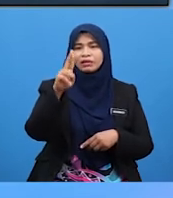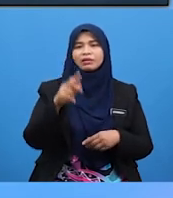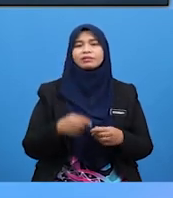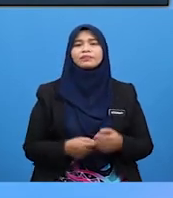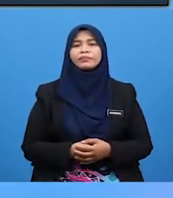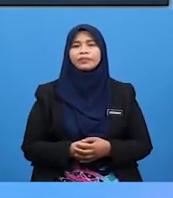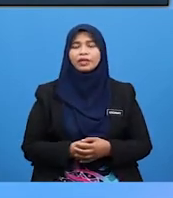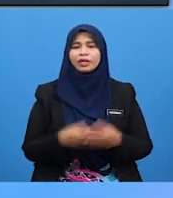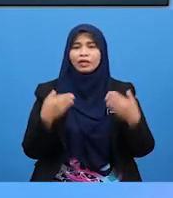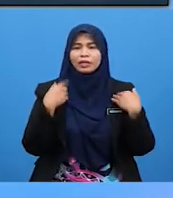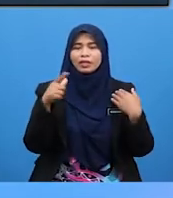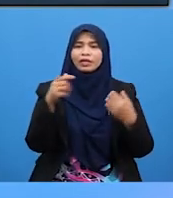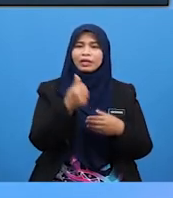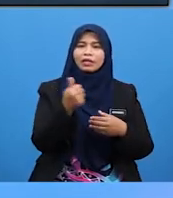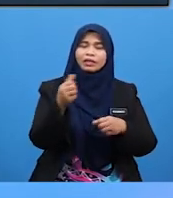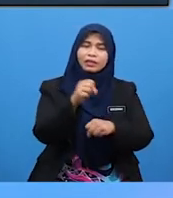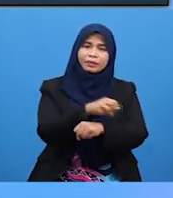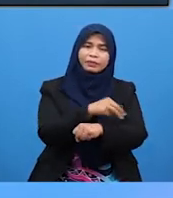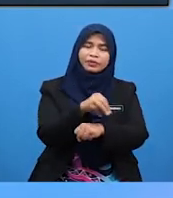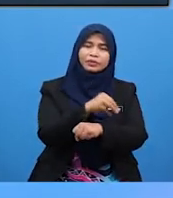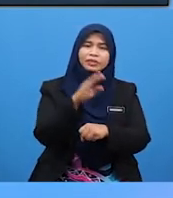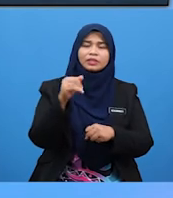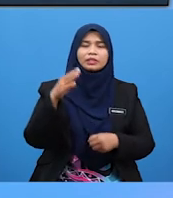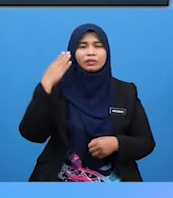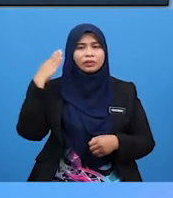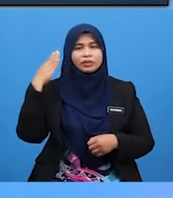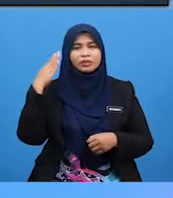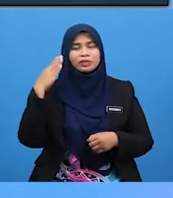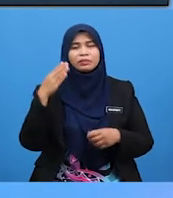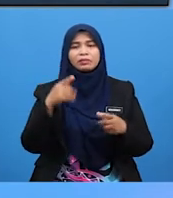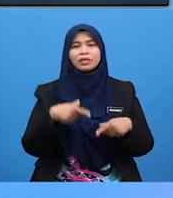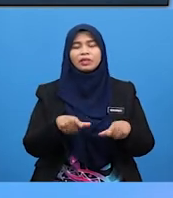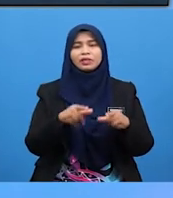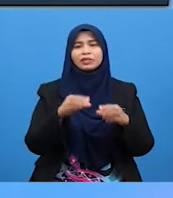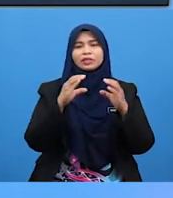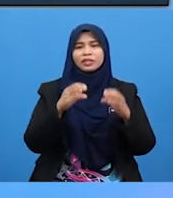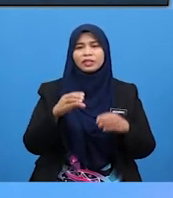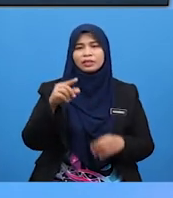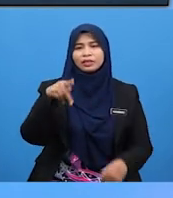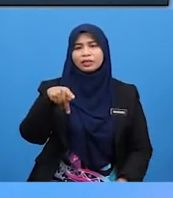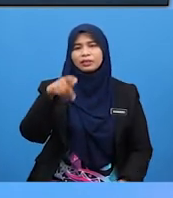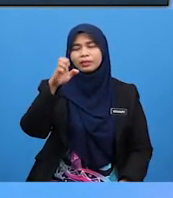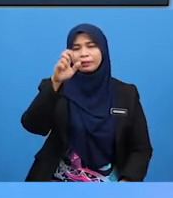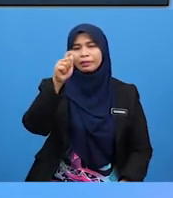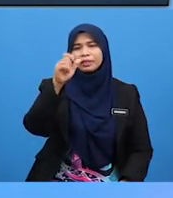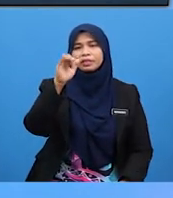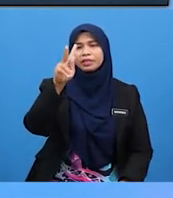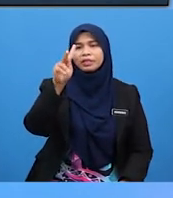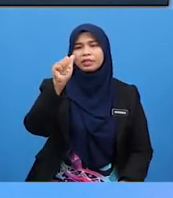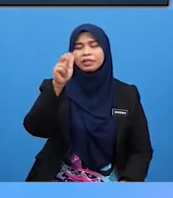Adalah alat muzik Yang dibunyikan Melalui Cara petikan Manakala